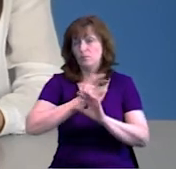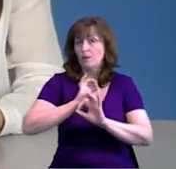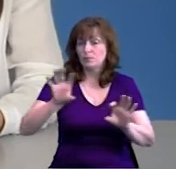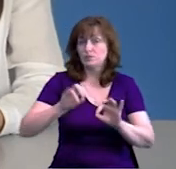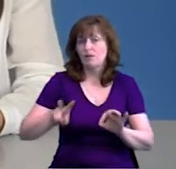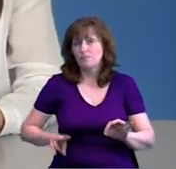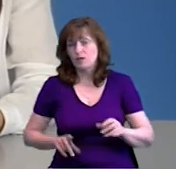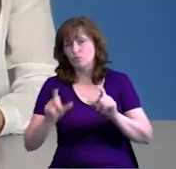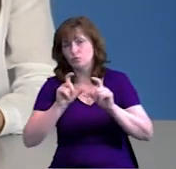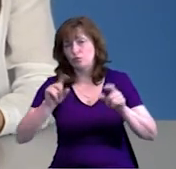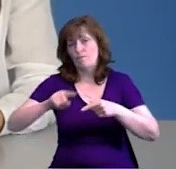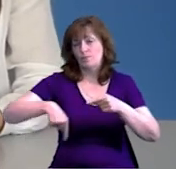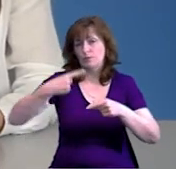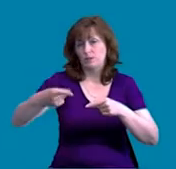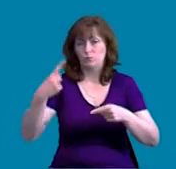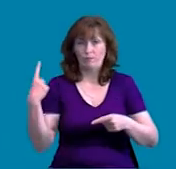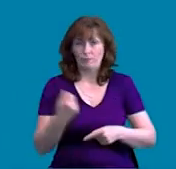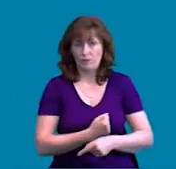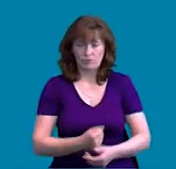Кабмін підпише відповідну постанову.